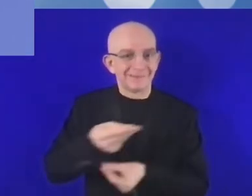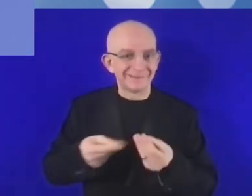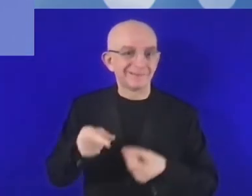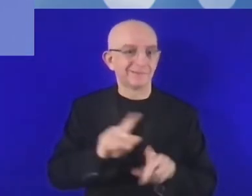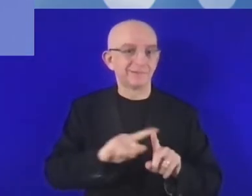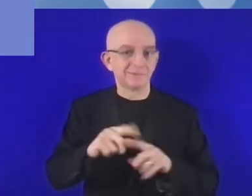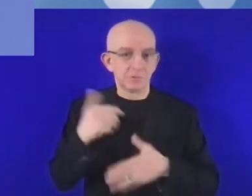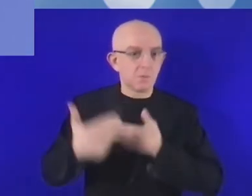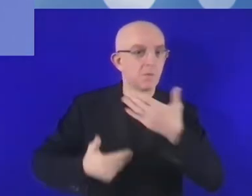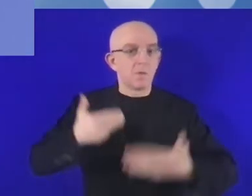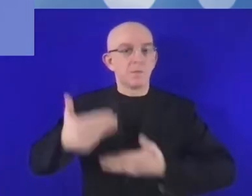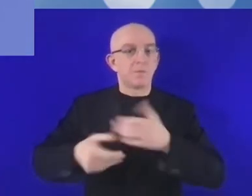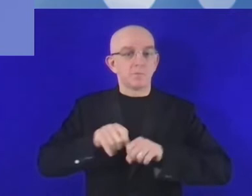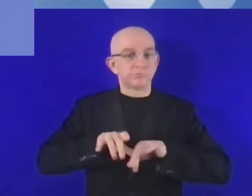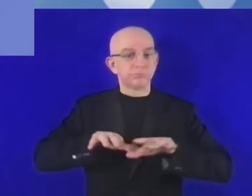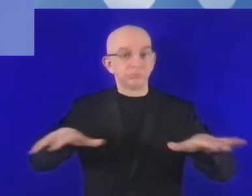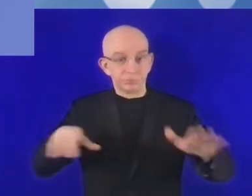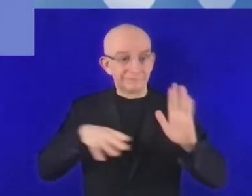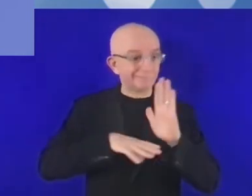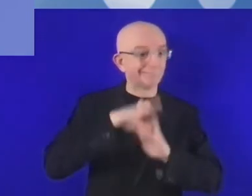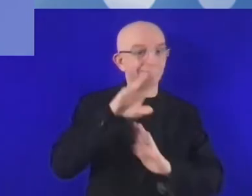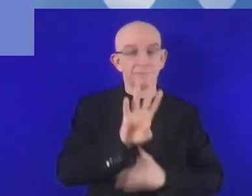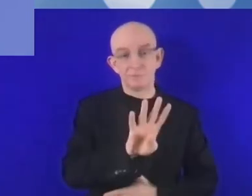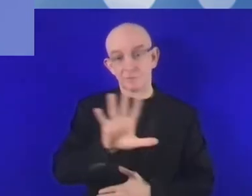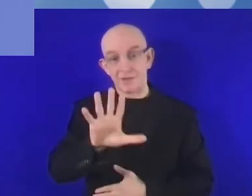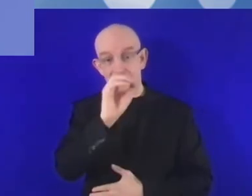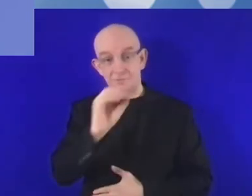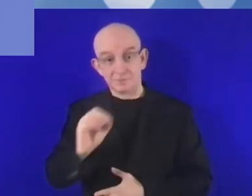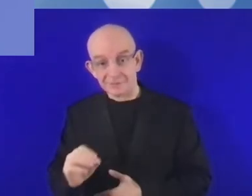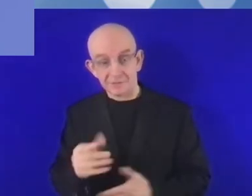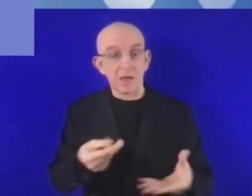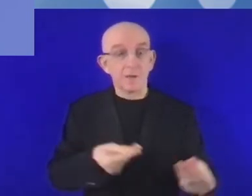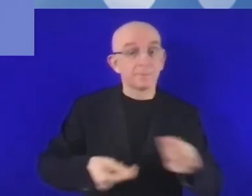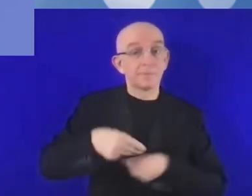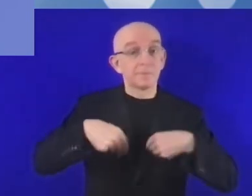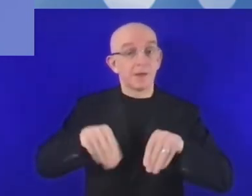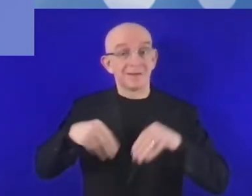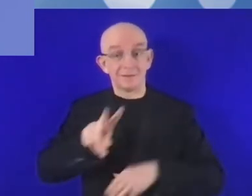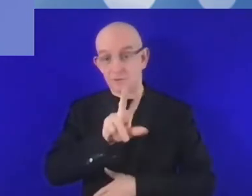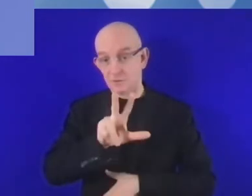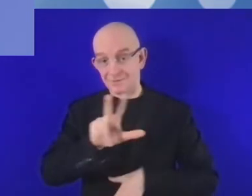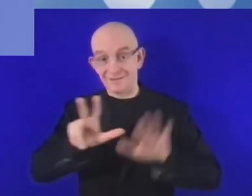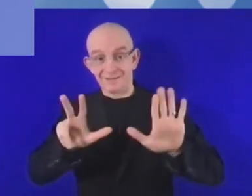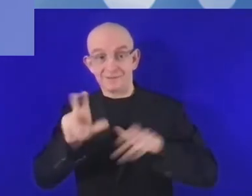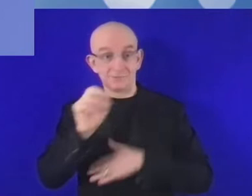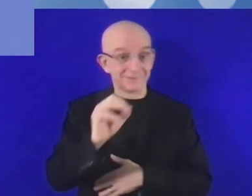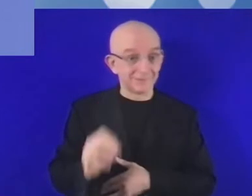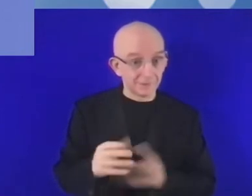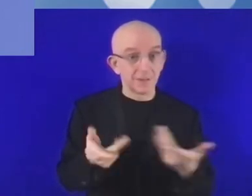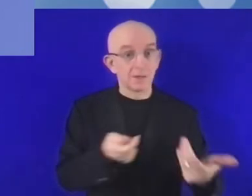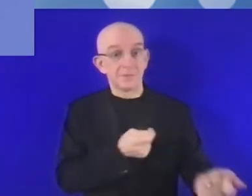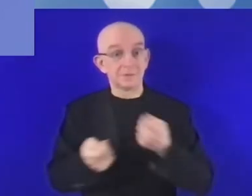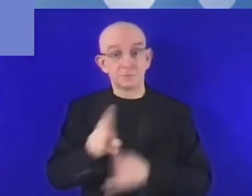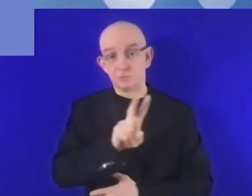wszystko procesy, których jesteśmy w tej chwili świadkami. Chciałbym zacząć od bardzo otwartego